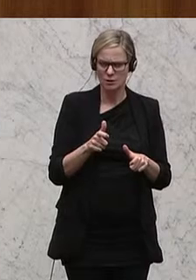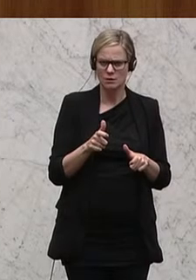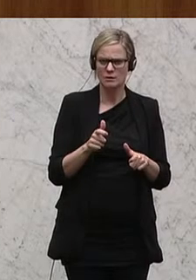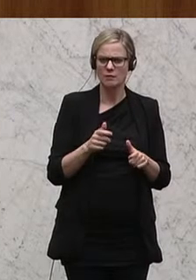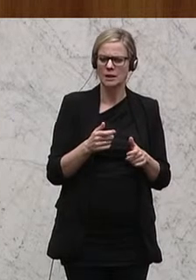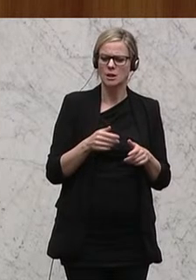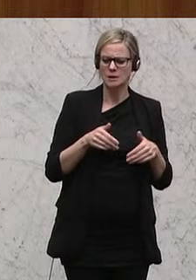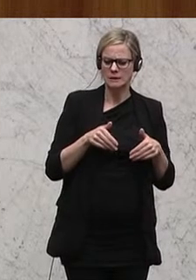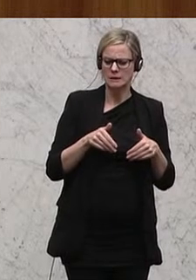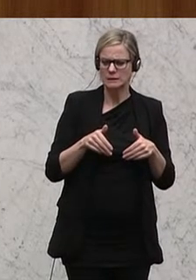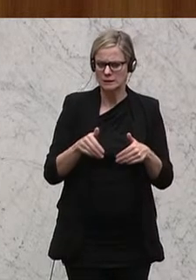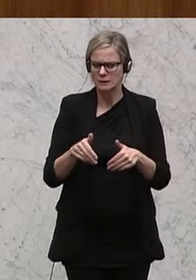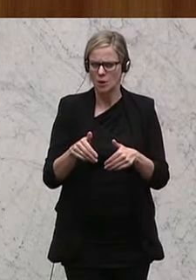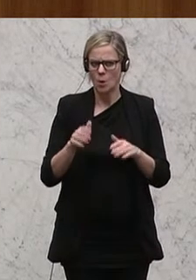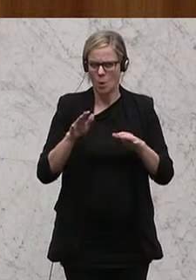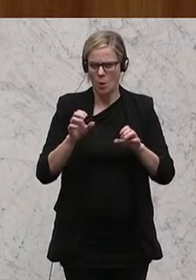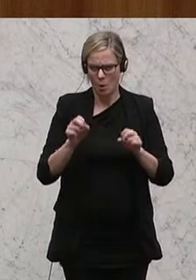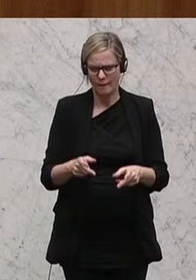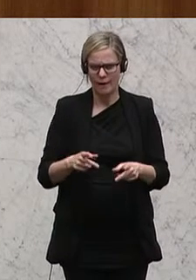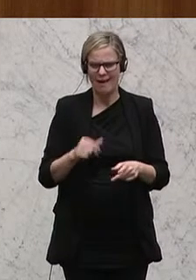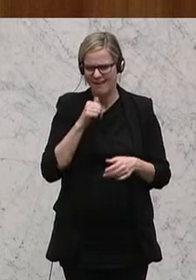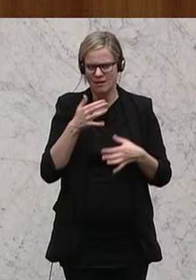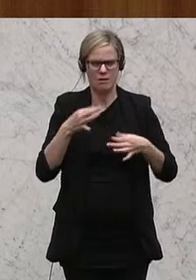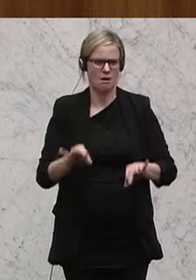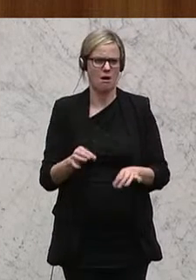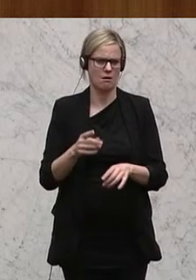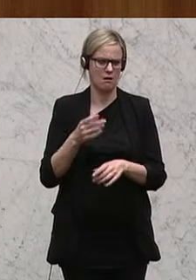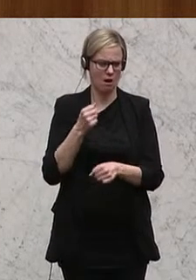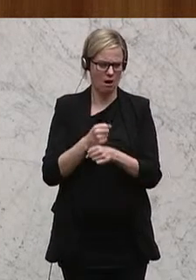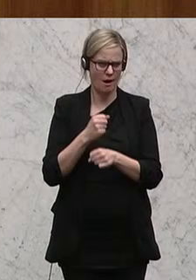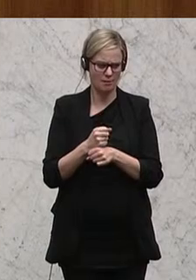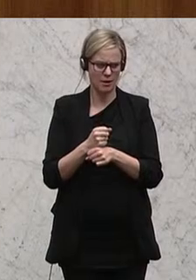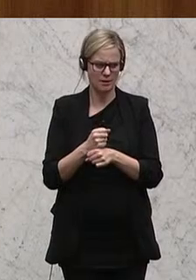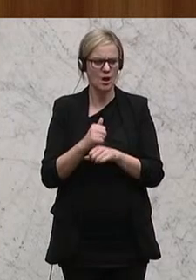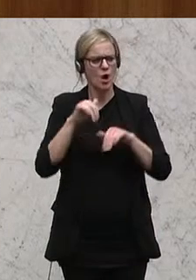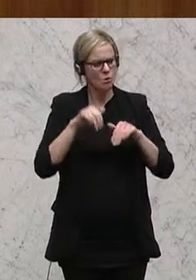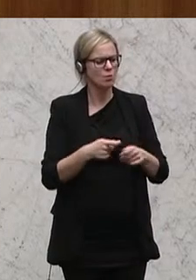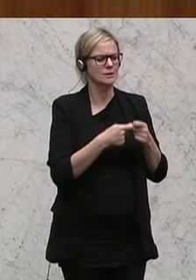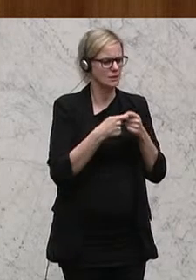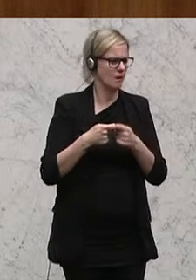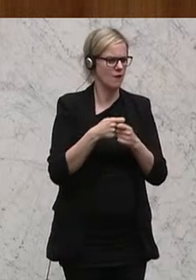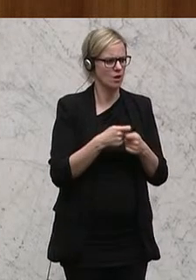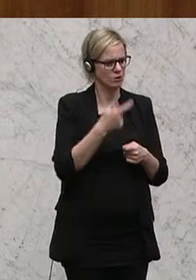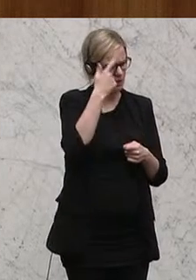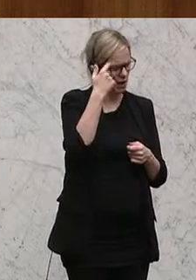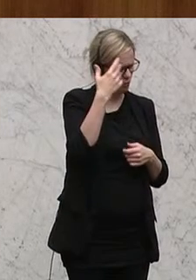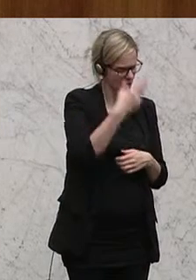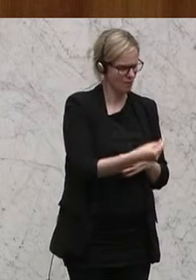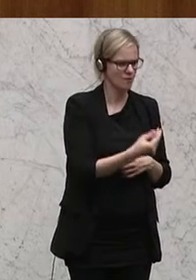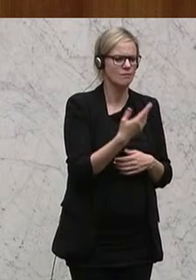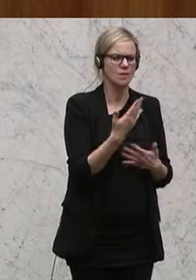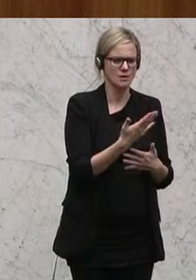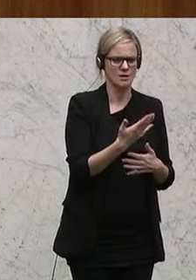gedrängt werden, so ist jenen Gewerkschaftern daran zu erinnern, dass sie primär die Interessen